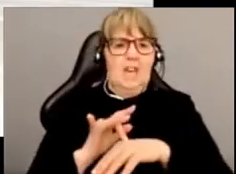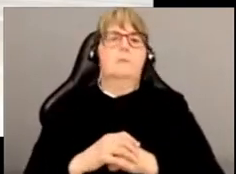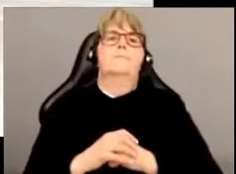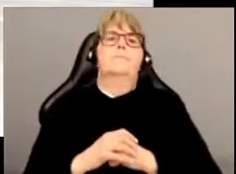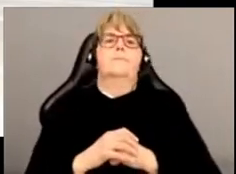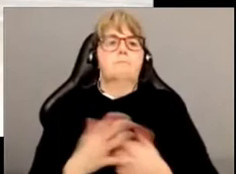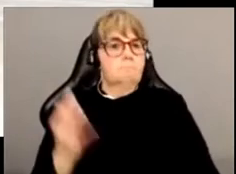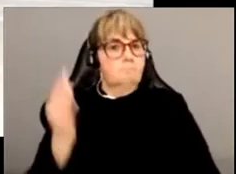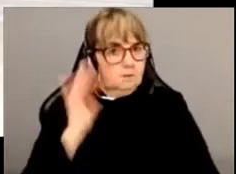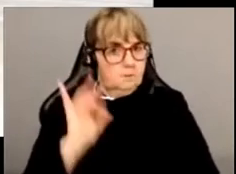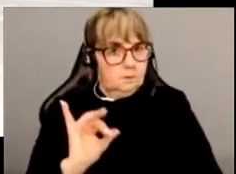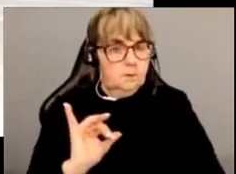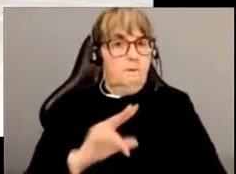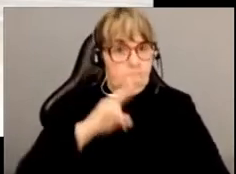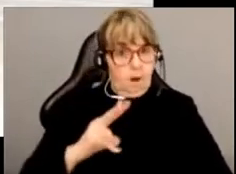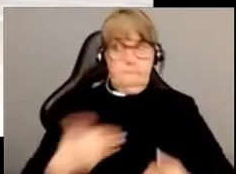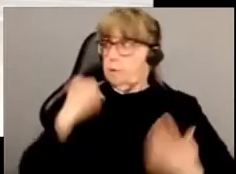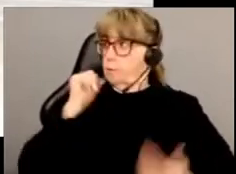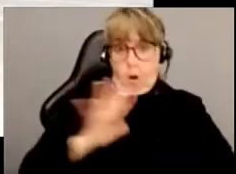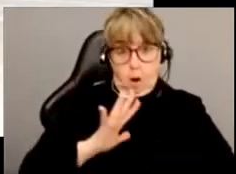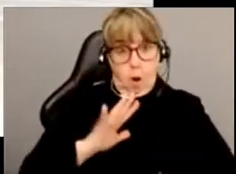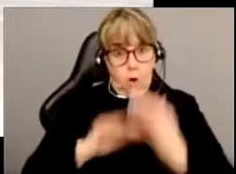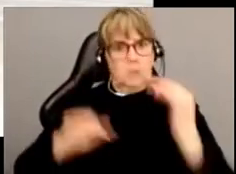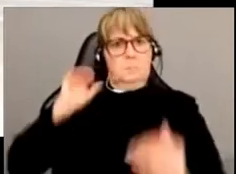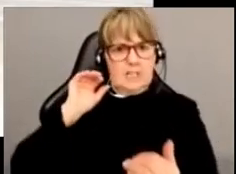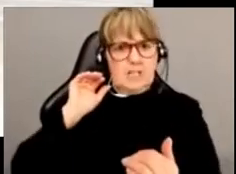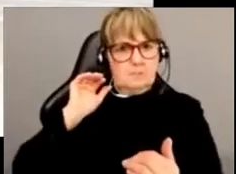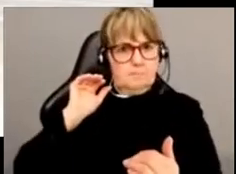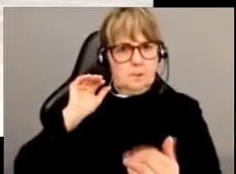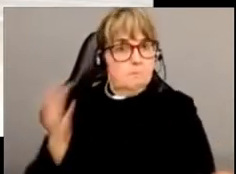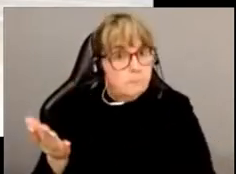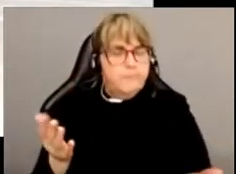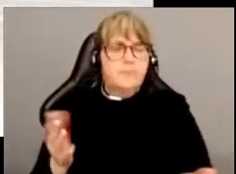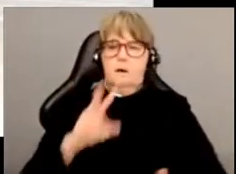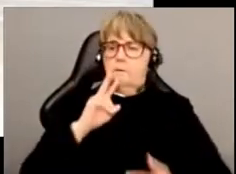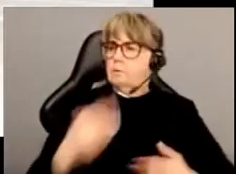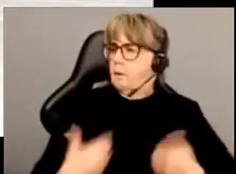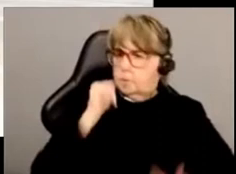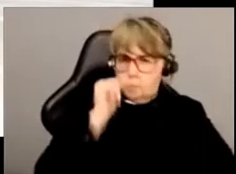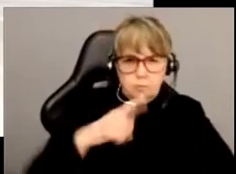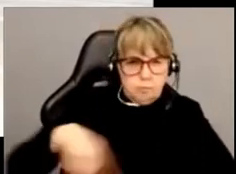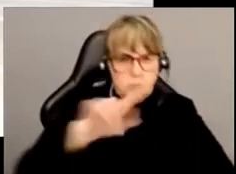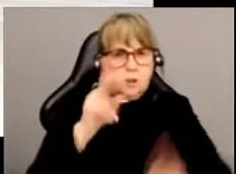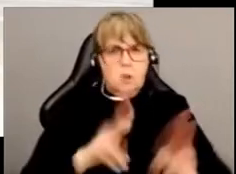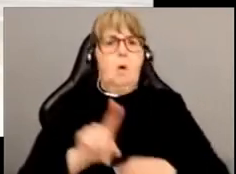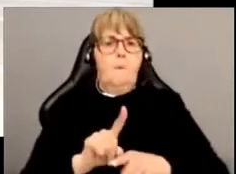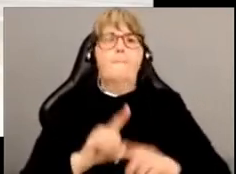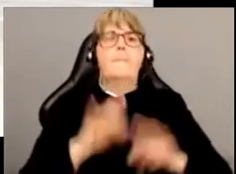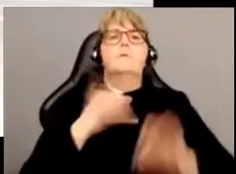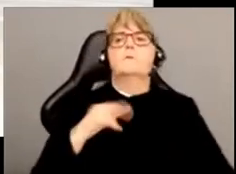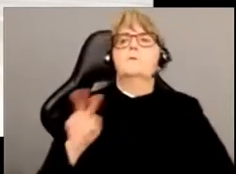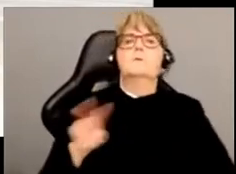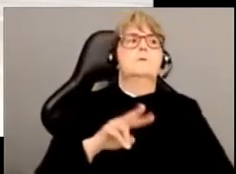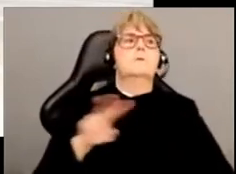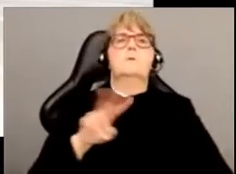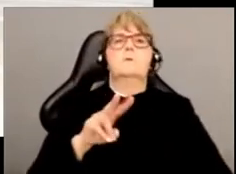question de savoir si le spécisme existe, ou autrement dit, si dans les faits, les gens discriminent les individus en fonction de l